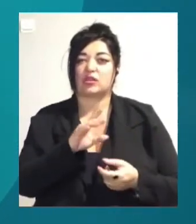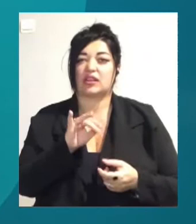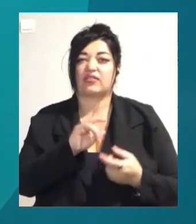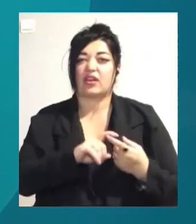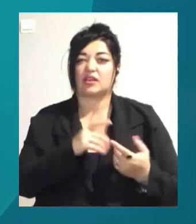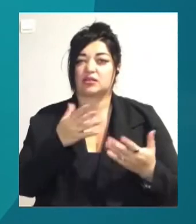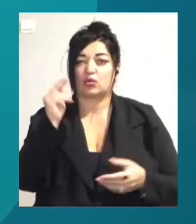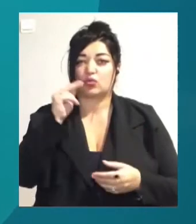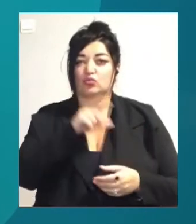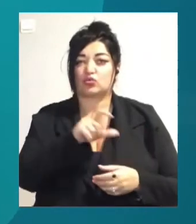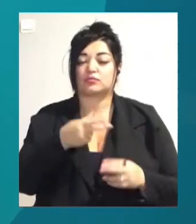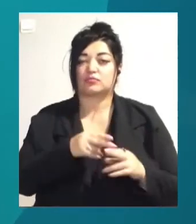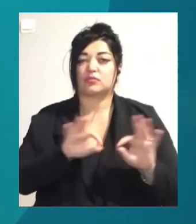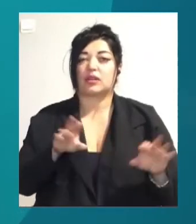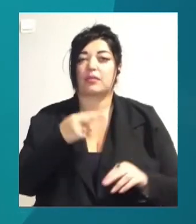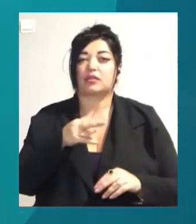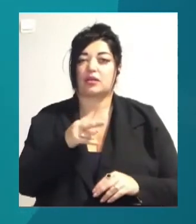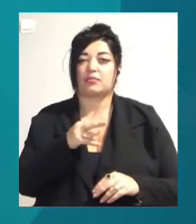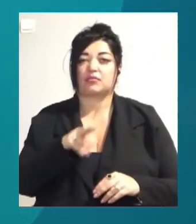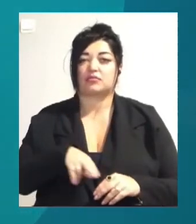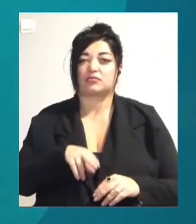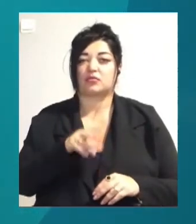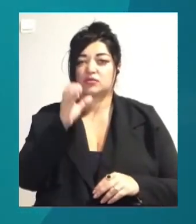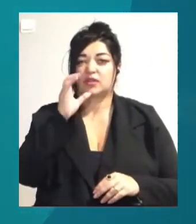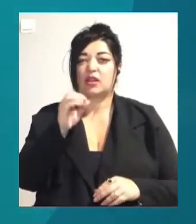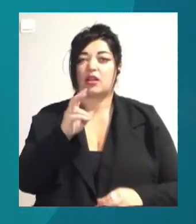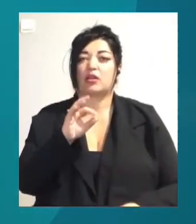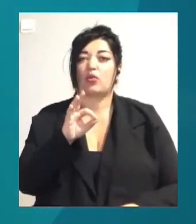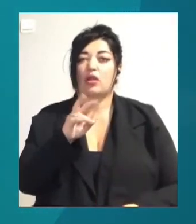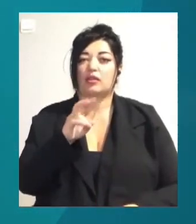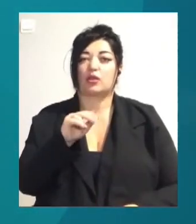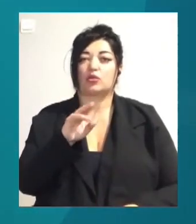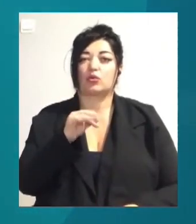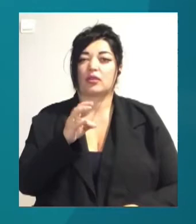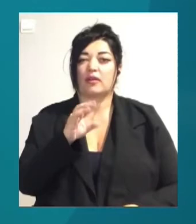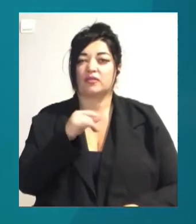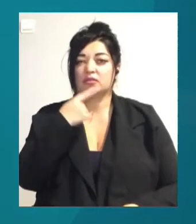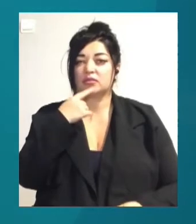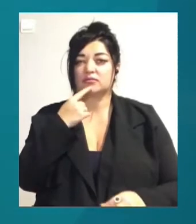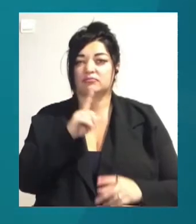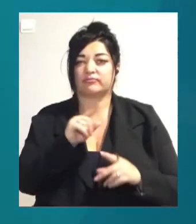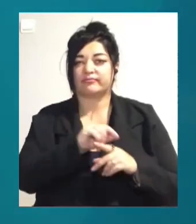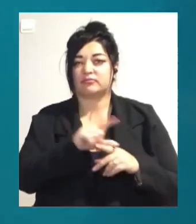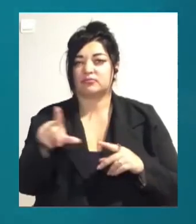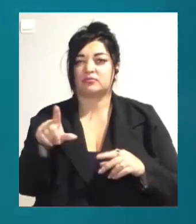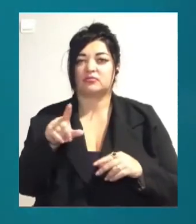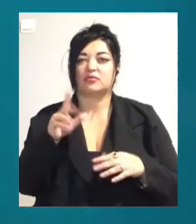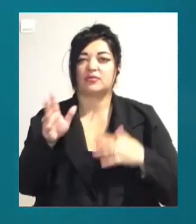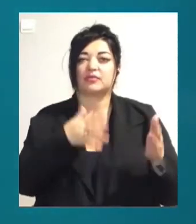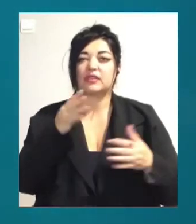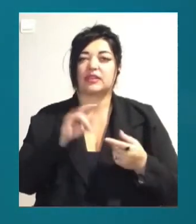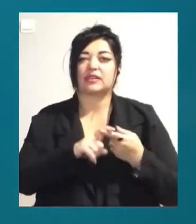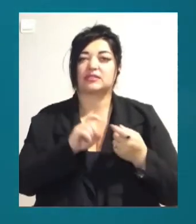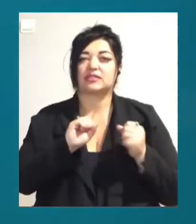Департаменту освіти та науки Одеської міськради Олена Буйневич. Каже, у школах встановлено посилений режим провітрювання та дезінфекції приміщень.